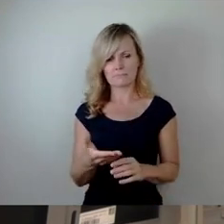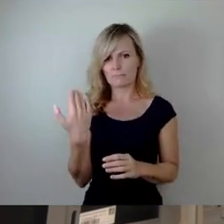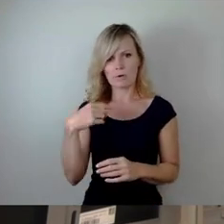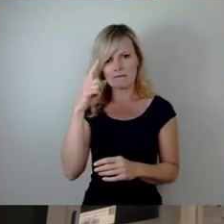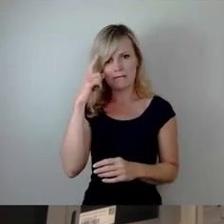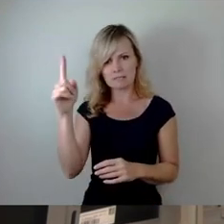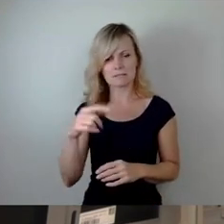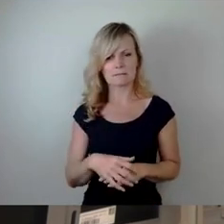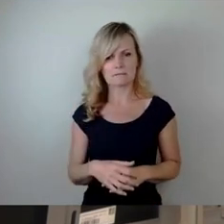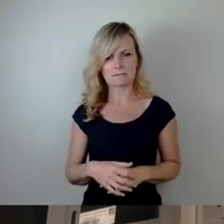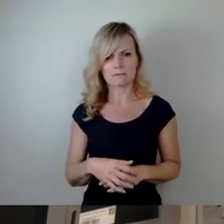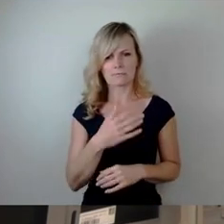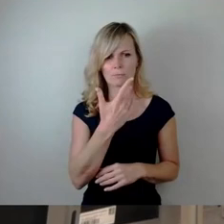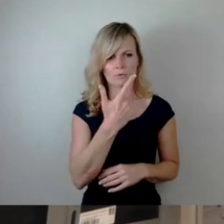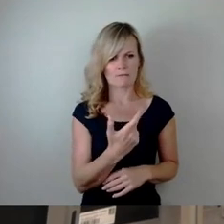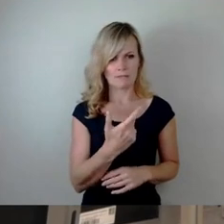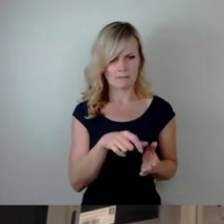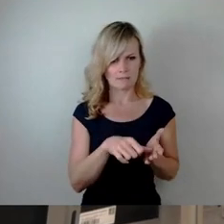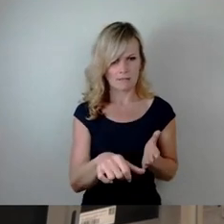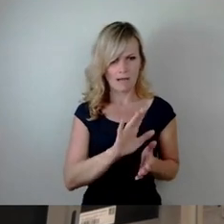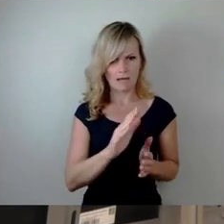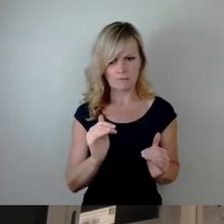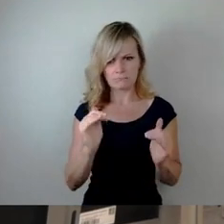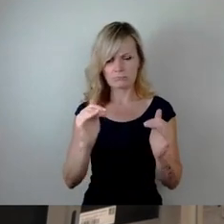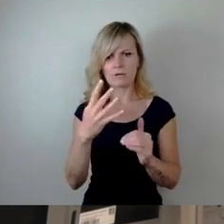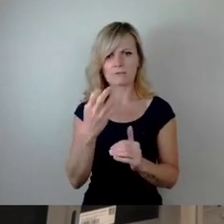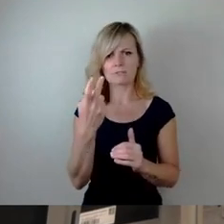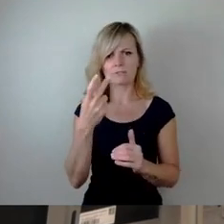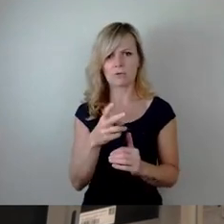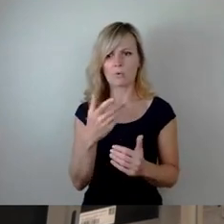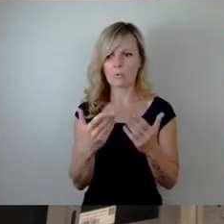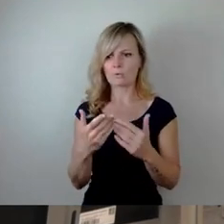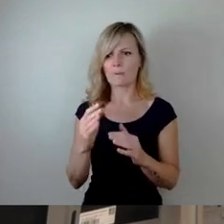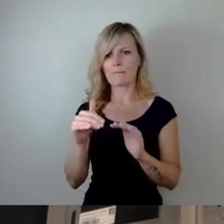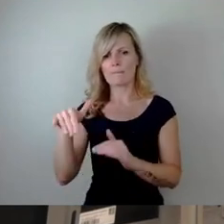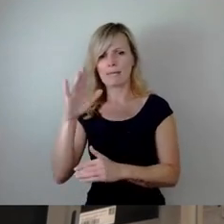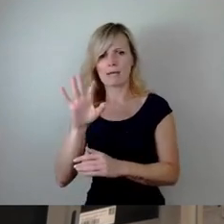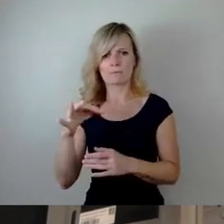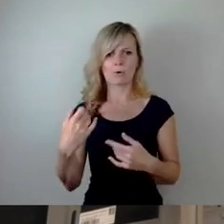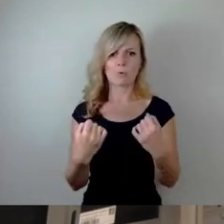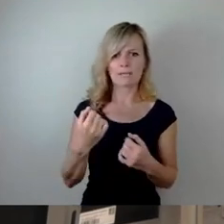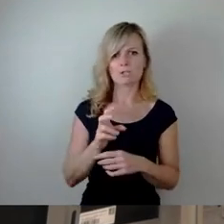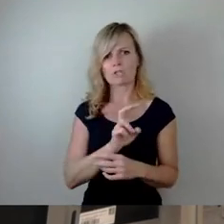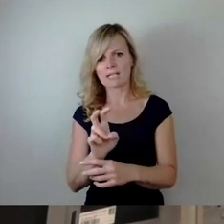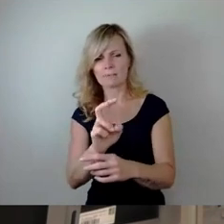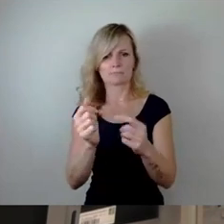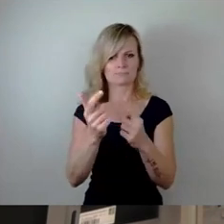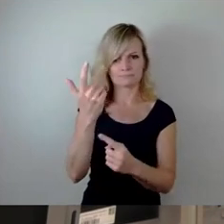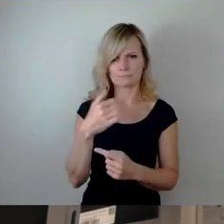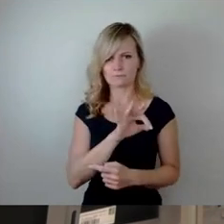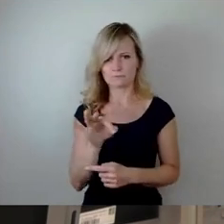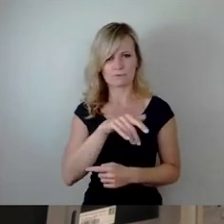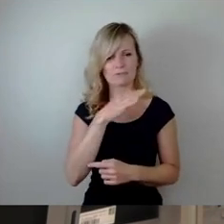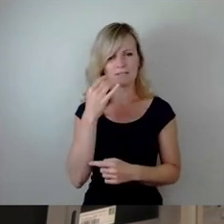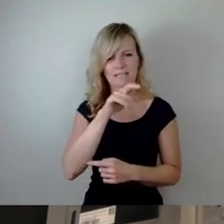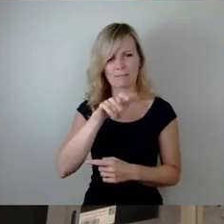wahrscheinlich 40 Euro oder mehr bezahlen müssen für ihre Mobilität und für viele Menschen wird es auch dann schlicht und ergreifend heißen, das